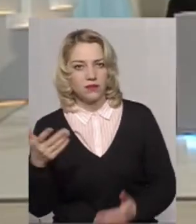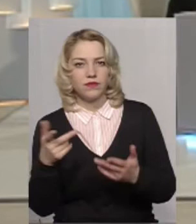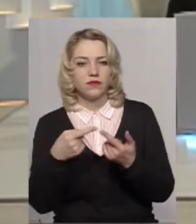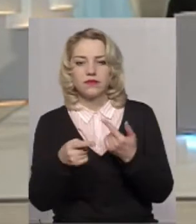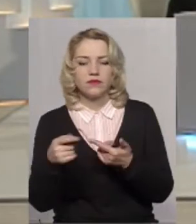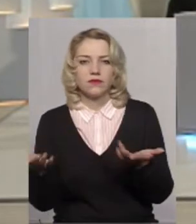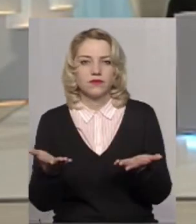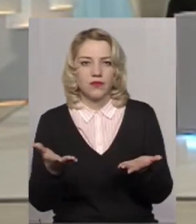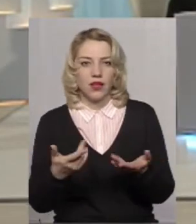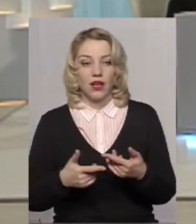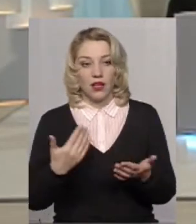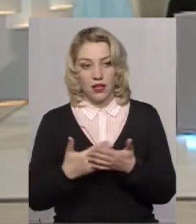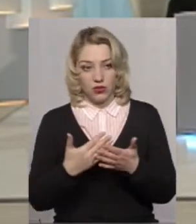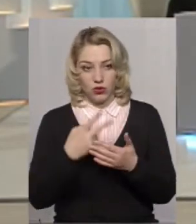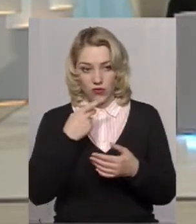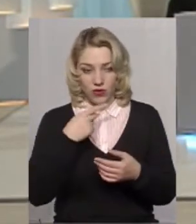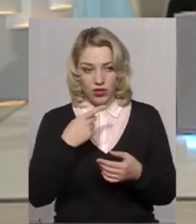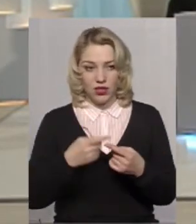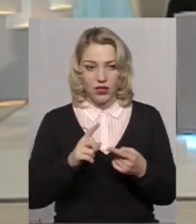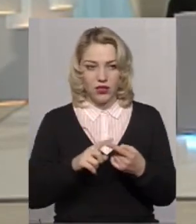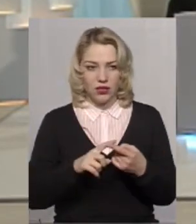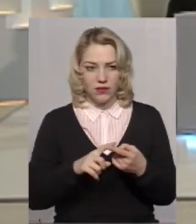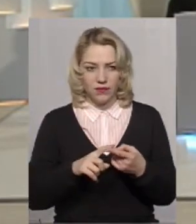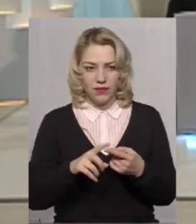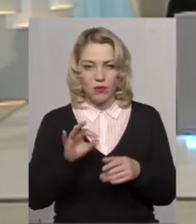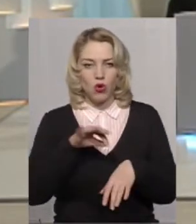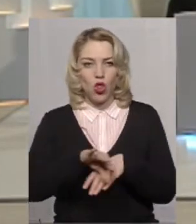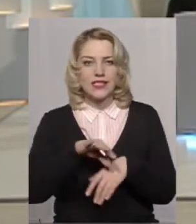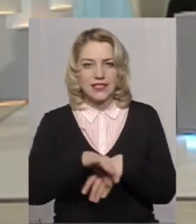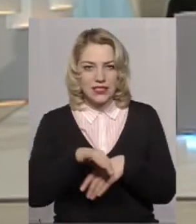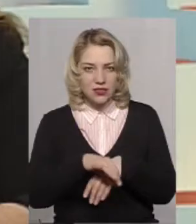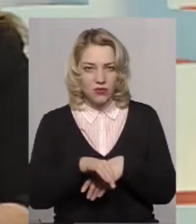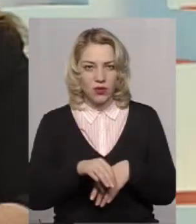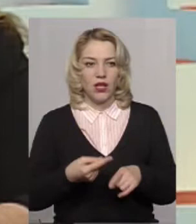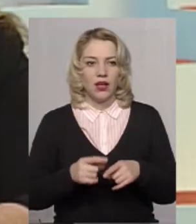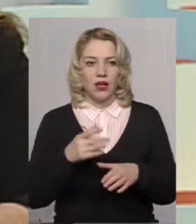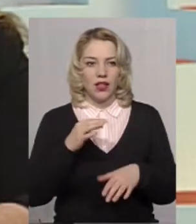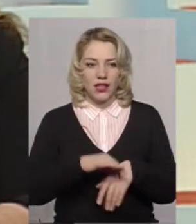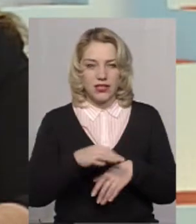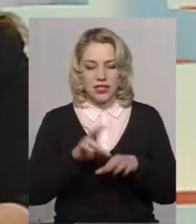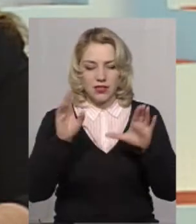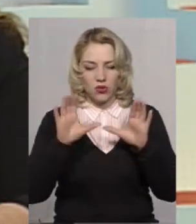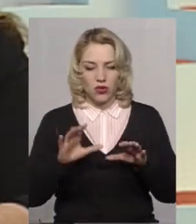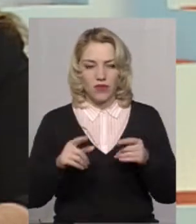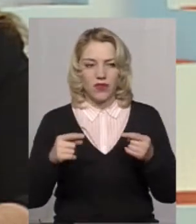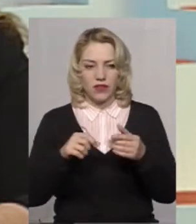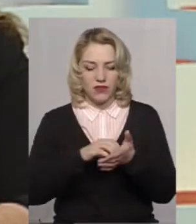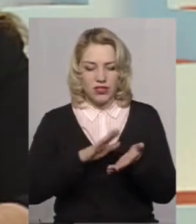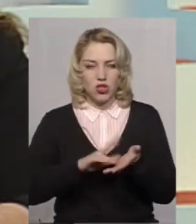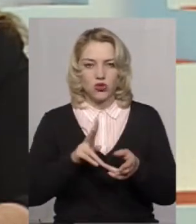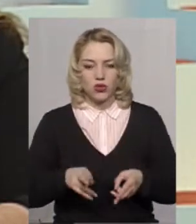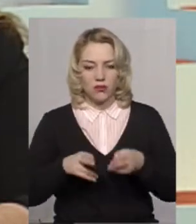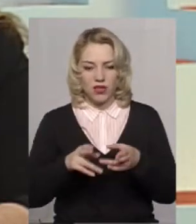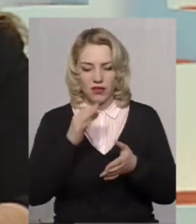Взагалі, якщо булінг не припинити, він може перерости в насельство. Зрозуміло, насельство законодавчо визначено, що це кримінальна